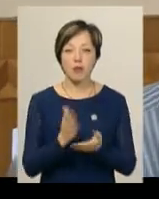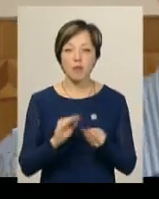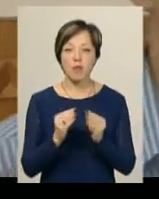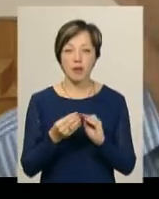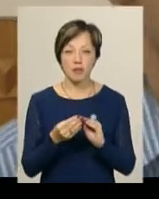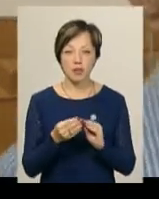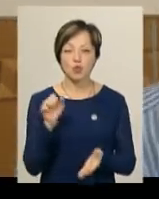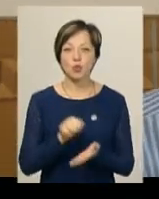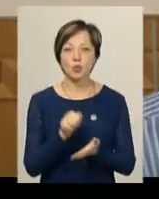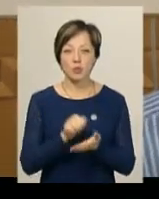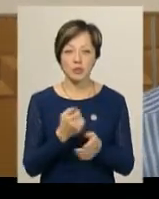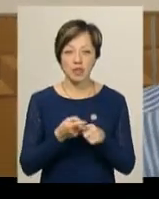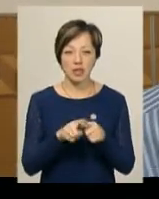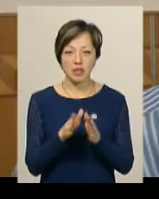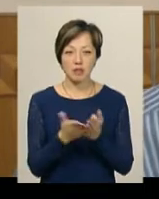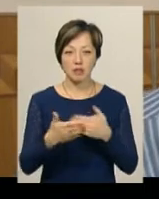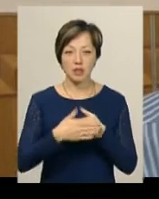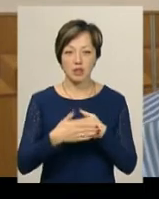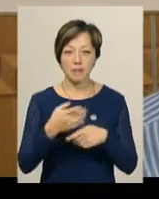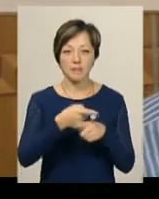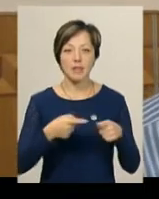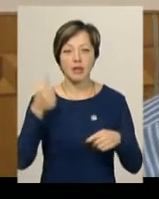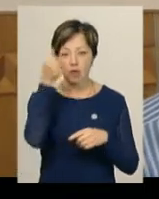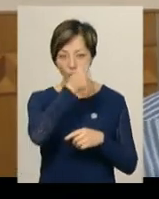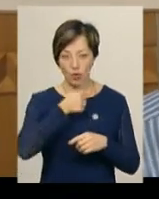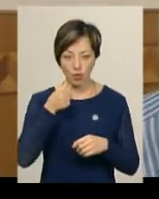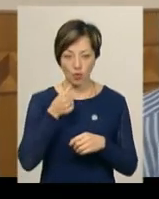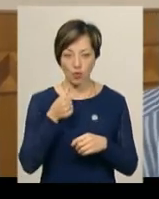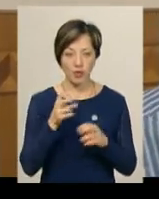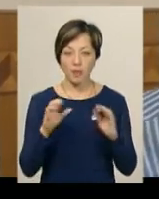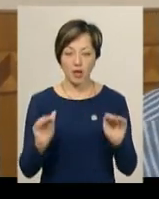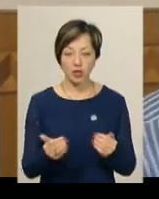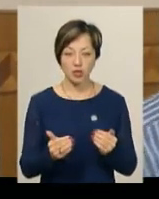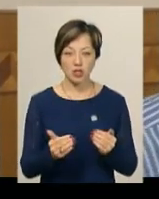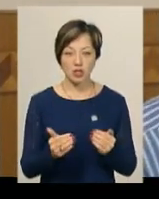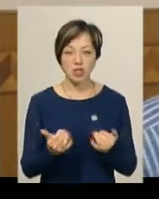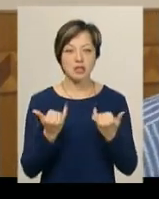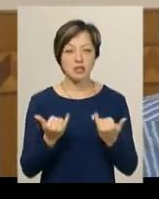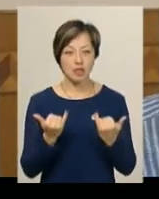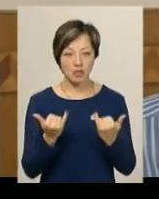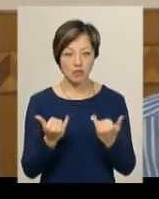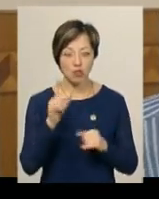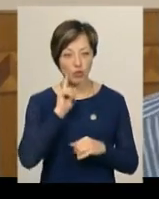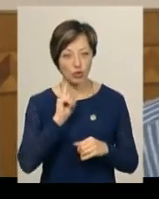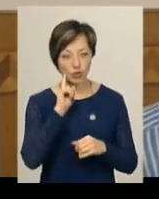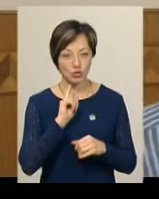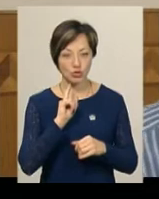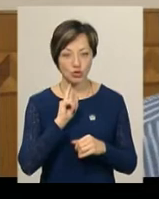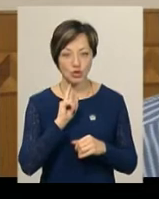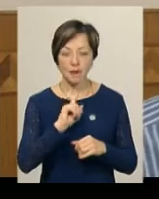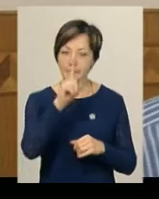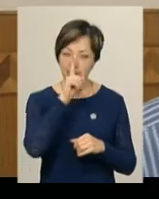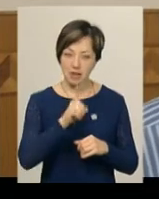друком цієї книги, десь близько пів року, не менше. Ну, зараз я поки що, скажімо так,